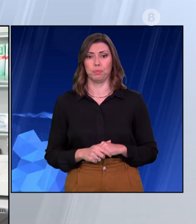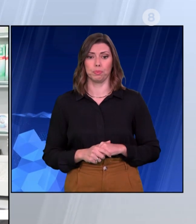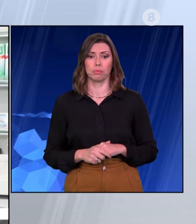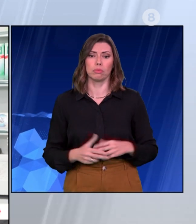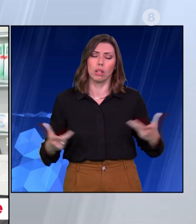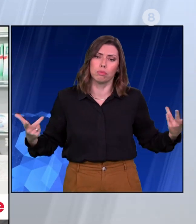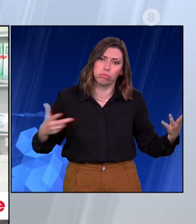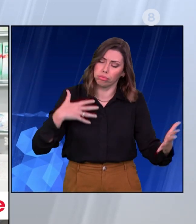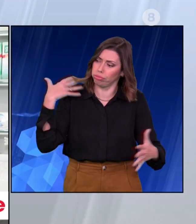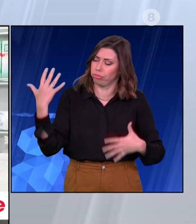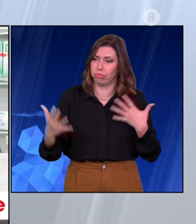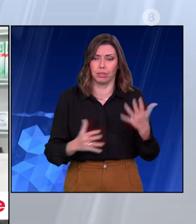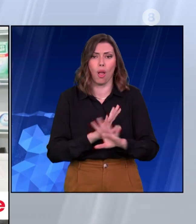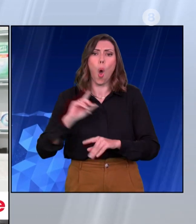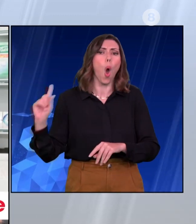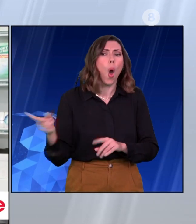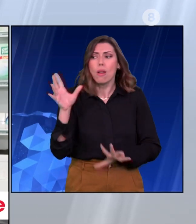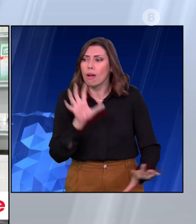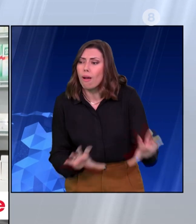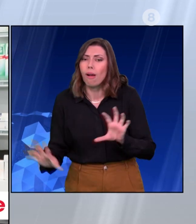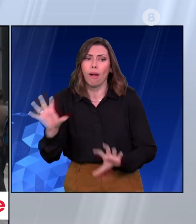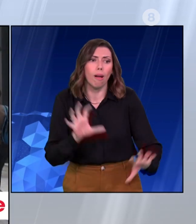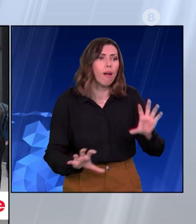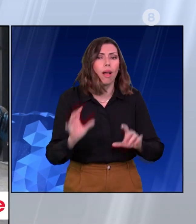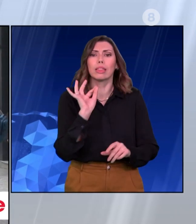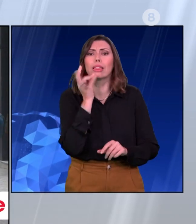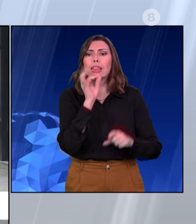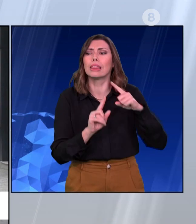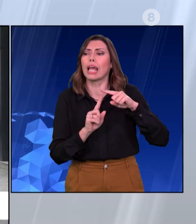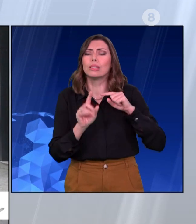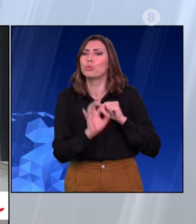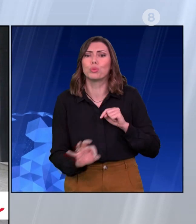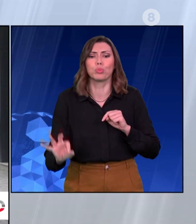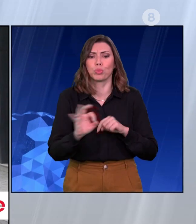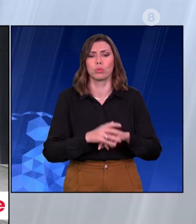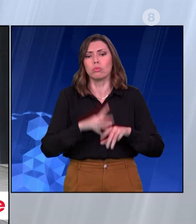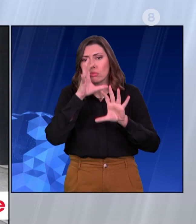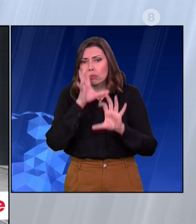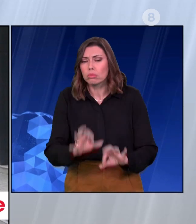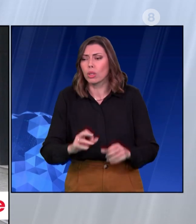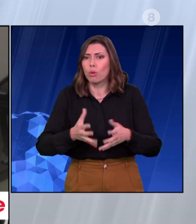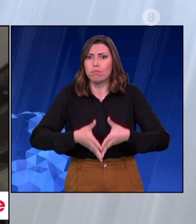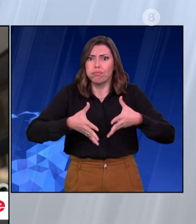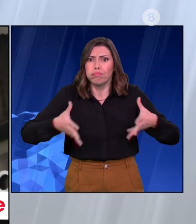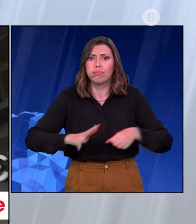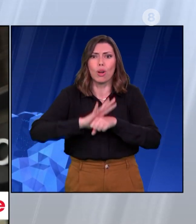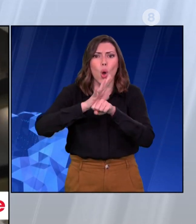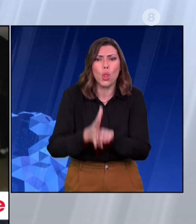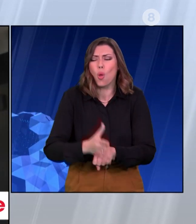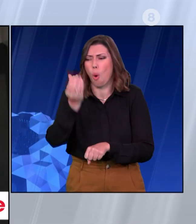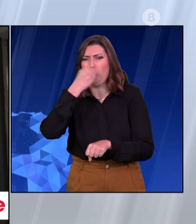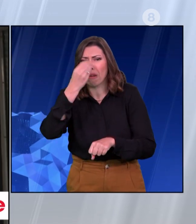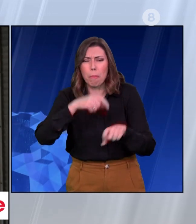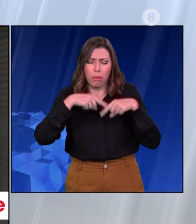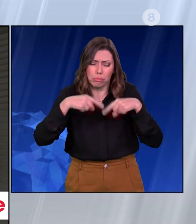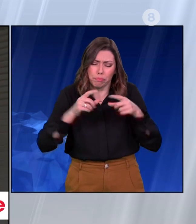πανικός τώρα, όλοι αυτό ψάχνουν, όλοι αυτό ζητάνε, ράπιντ. Η έξαρση στα κρούσματα κορονοϊού, γρήπης και άλλων ιώσεων εξαφανίζει